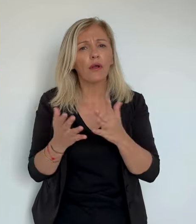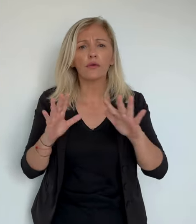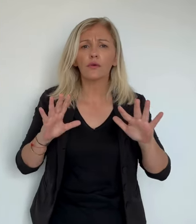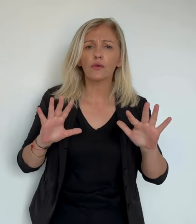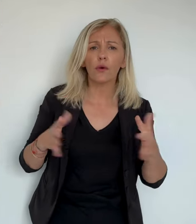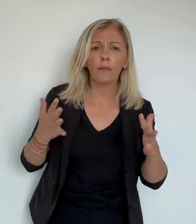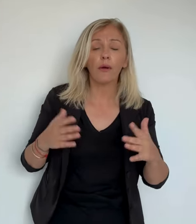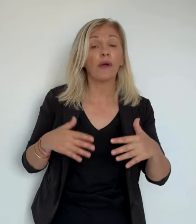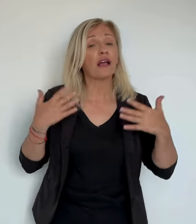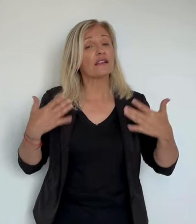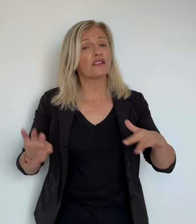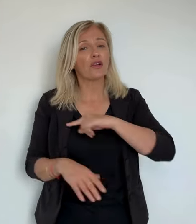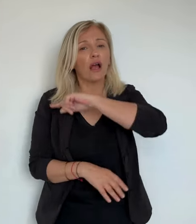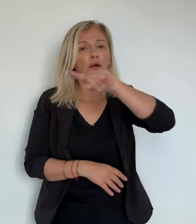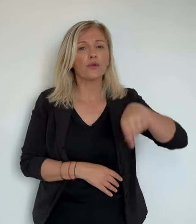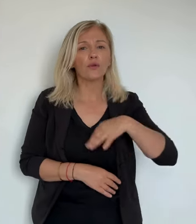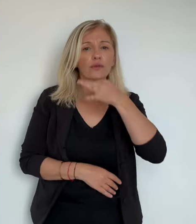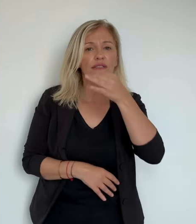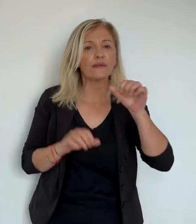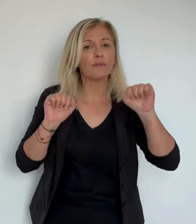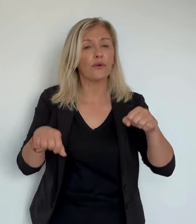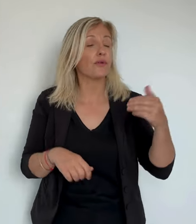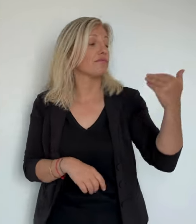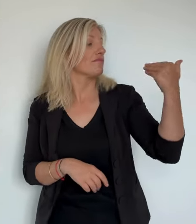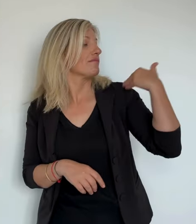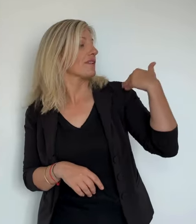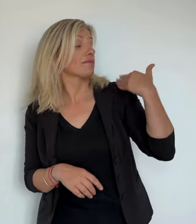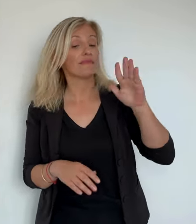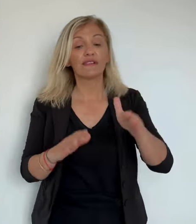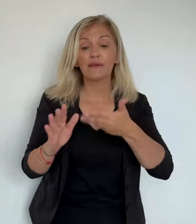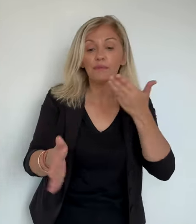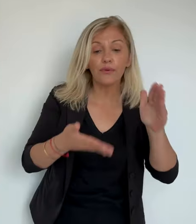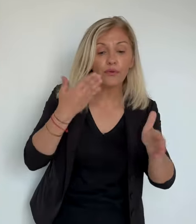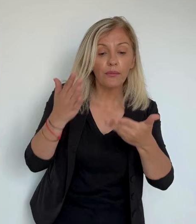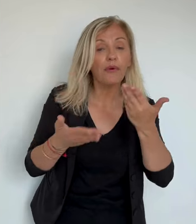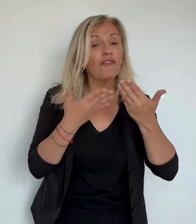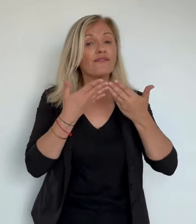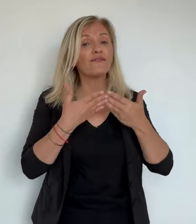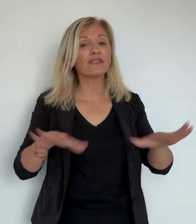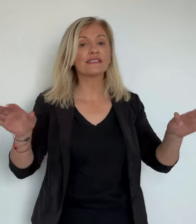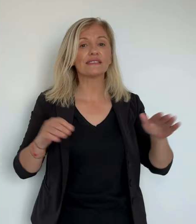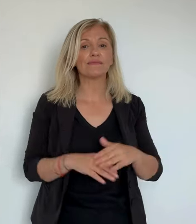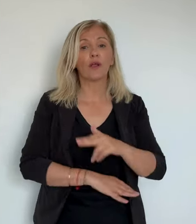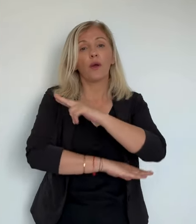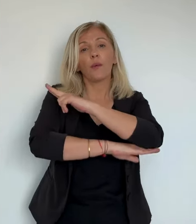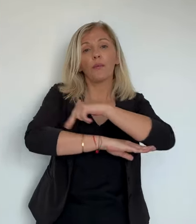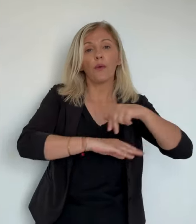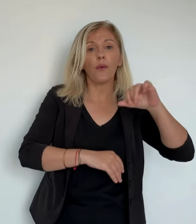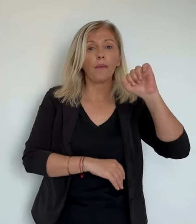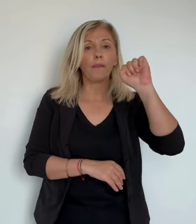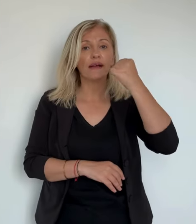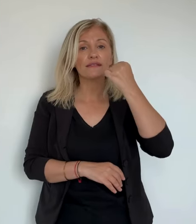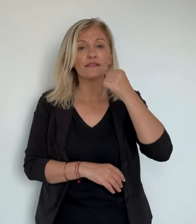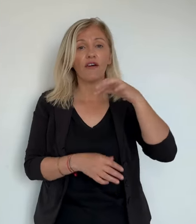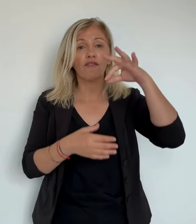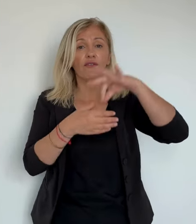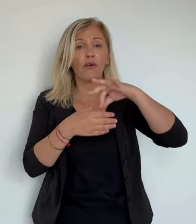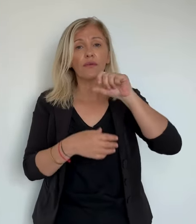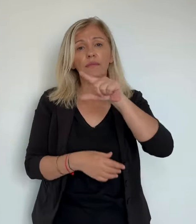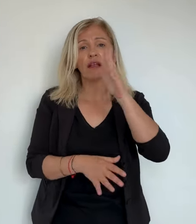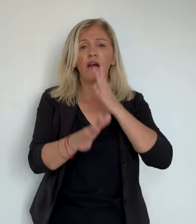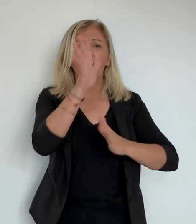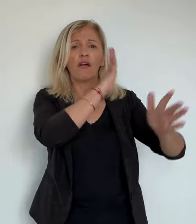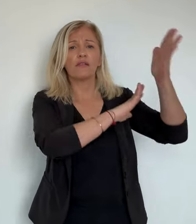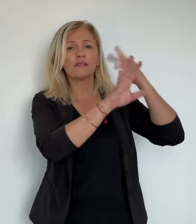Ce que l'on peut vous dire déjà, c'est que le dépouillement ici s'est terminé il y a environ quelques minutes. Il s'agit du bureau centralisateur de Bastia, celui de l'ancienne